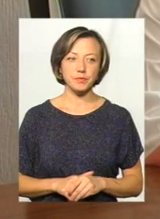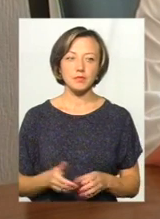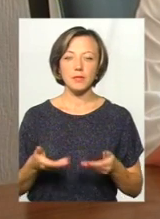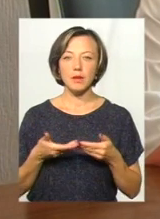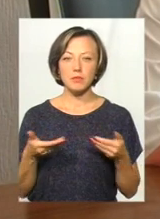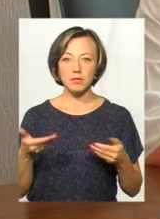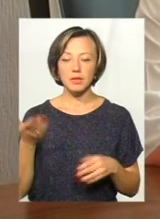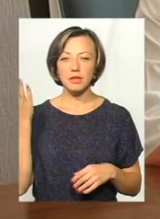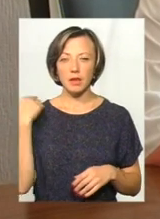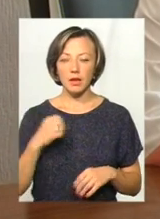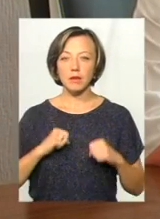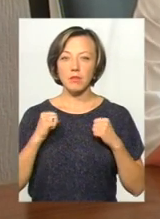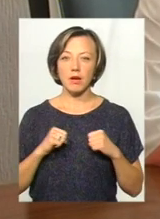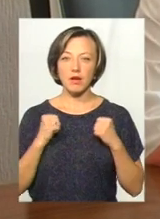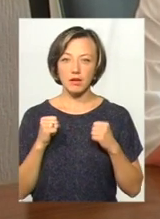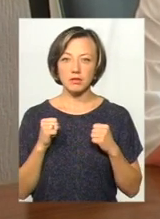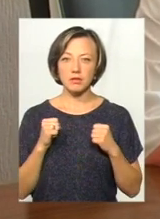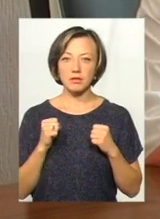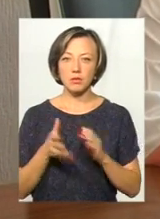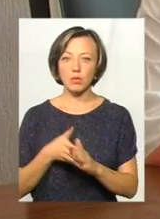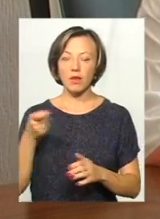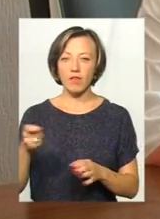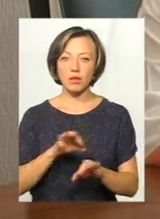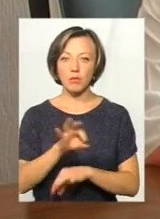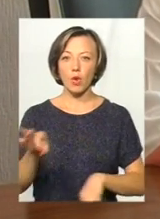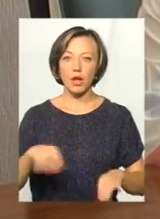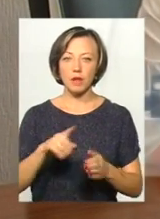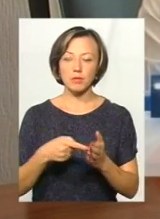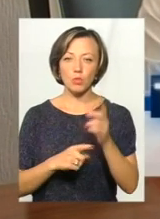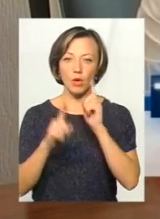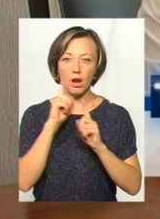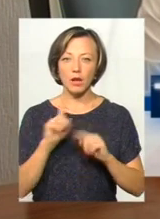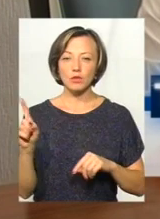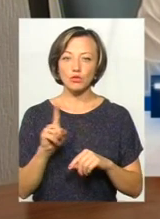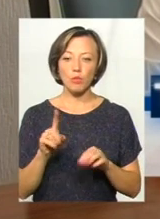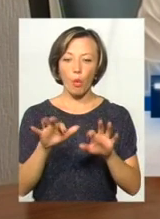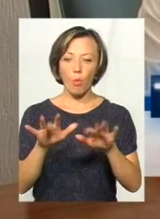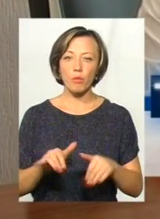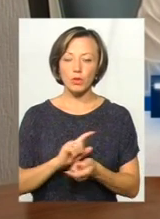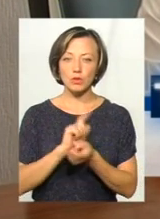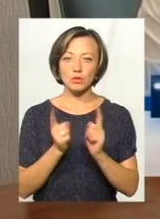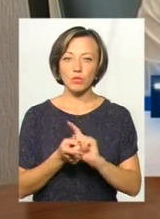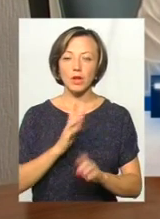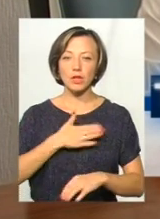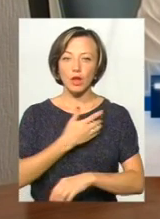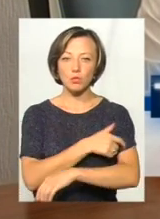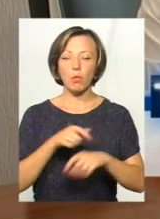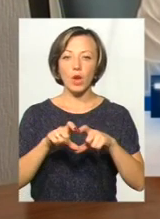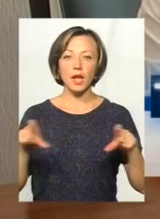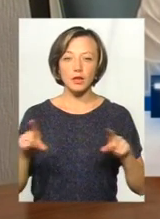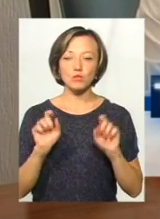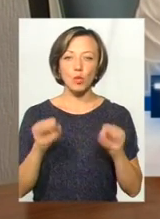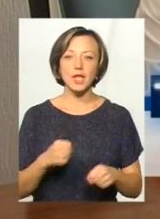намагалися подаватися на проекти міської ради, для того, щоб комп'ютеризувати нашу поліклініку, і щоб ми могли